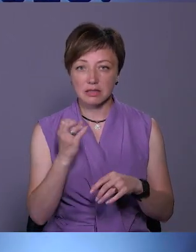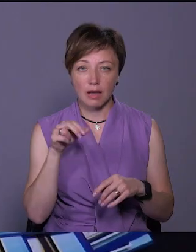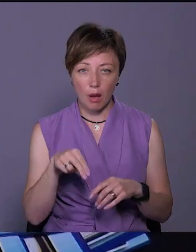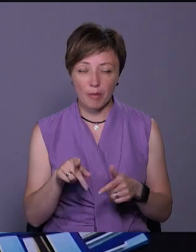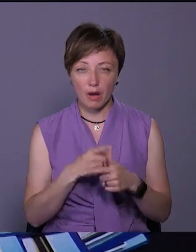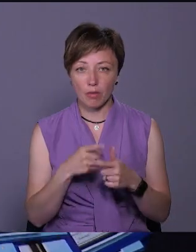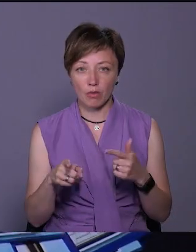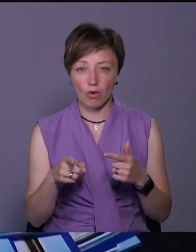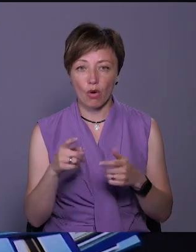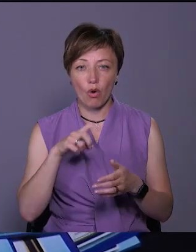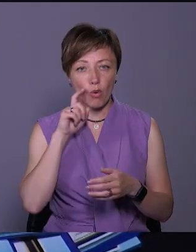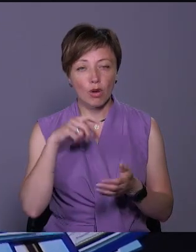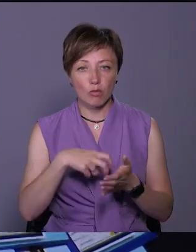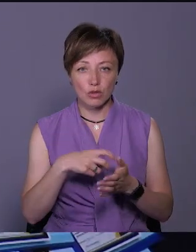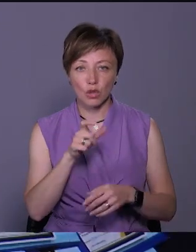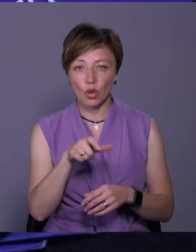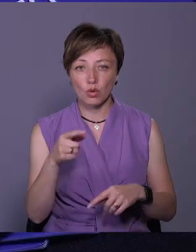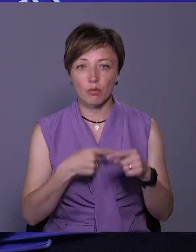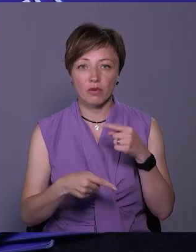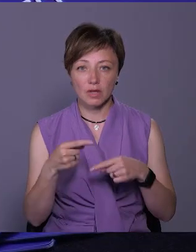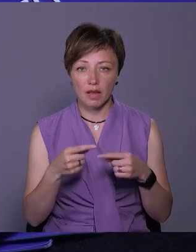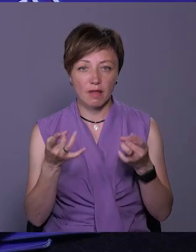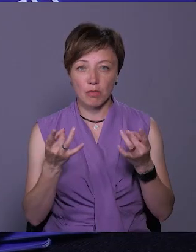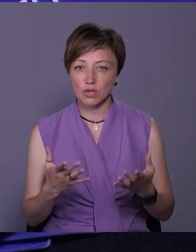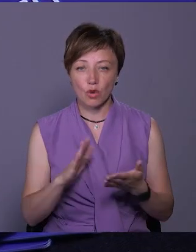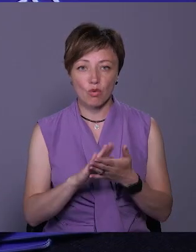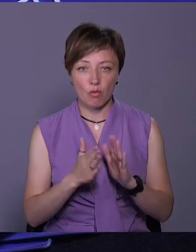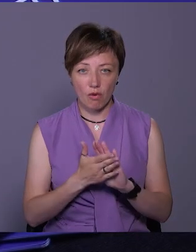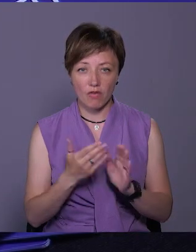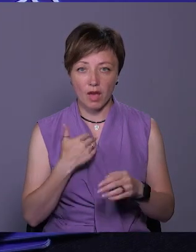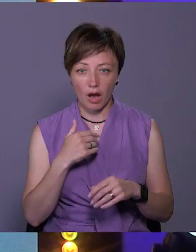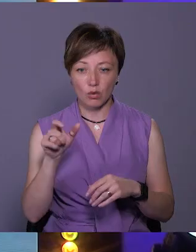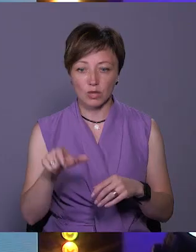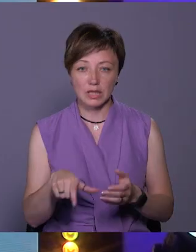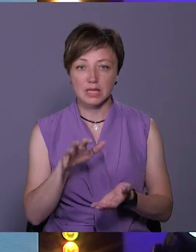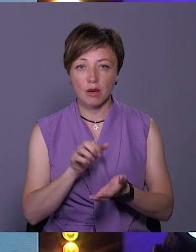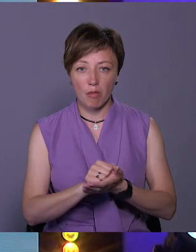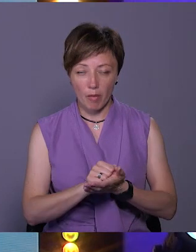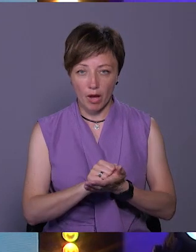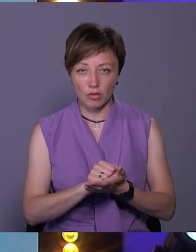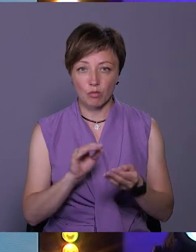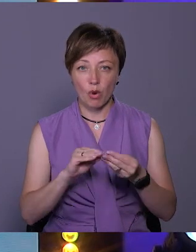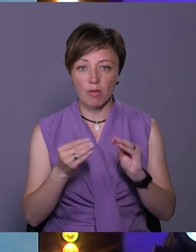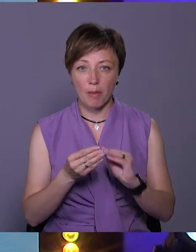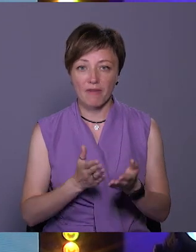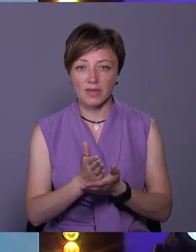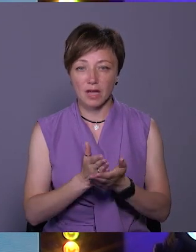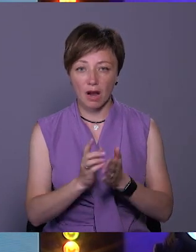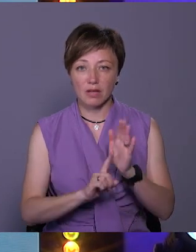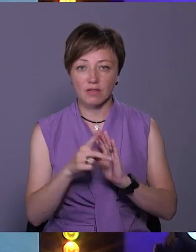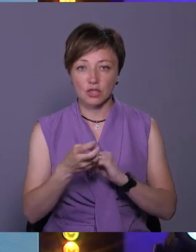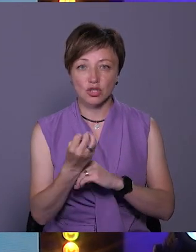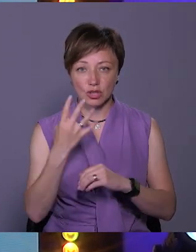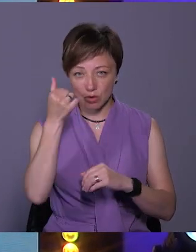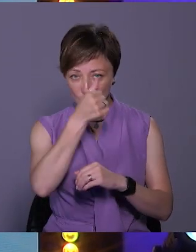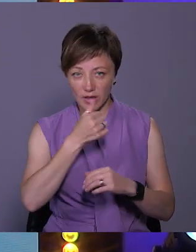або Укрпошти, люди повертаються з непростих умов. Я, як людина, яка займаюся проблемою ветеранів 2014 року,